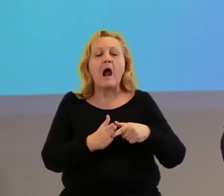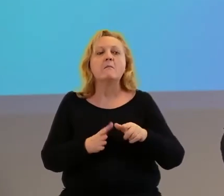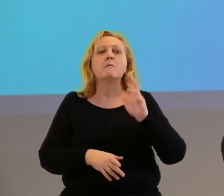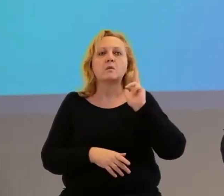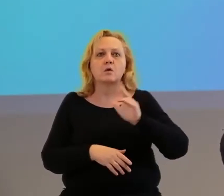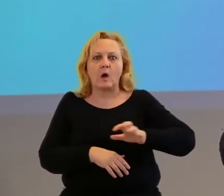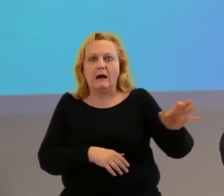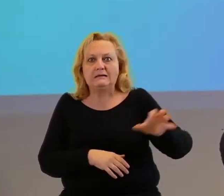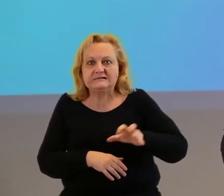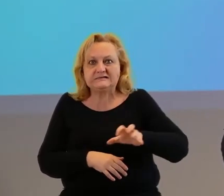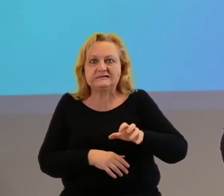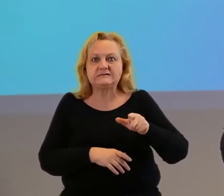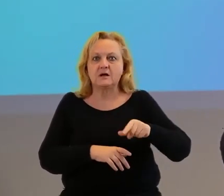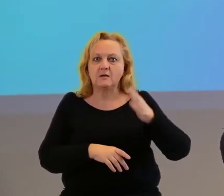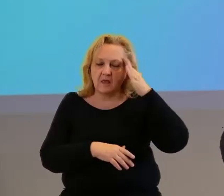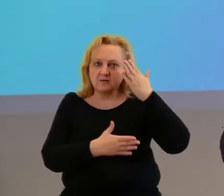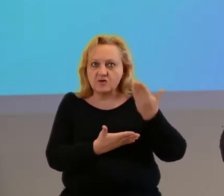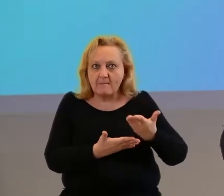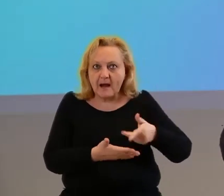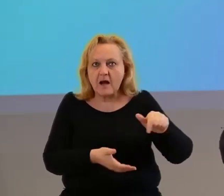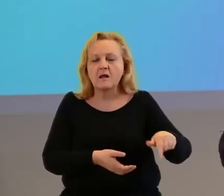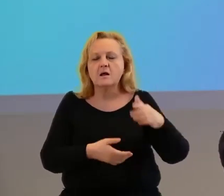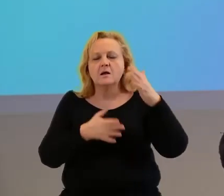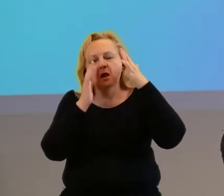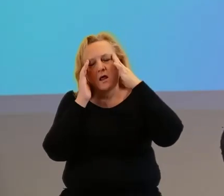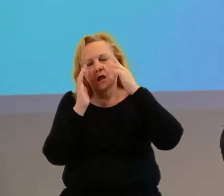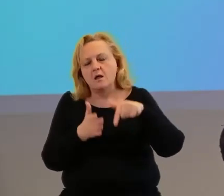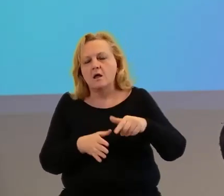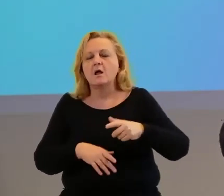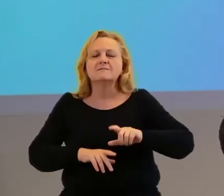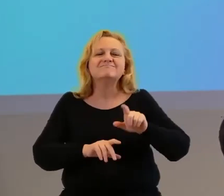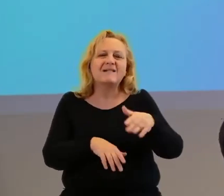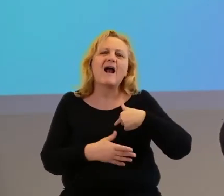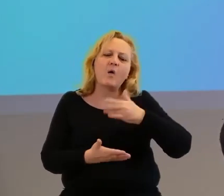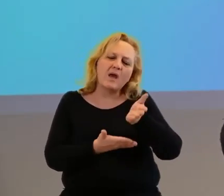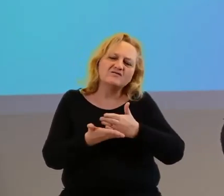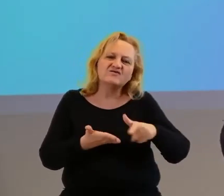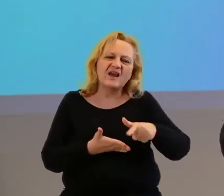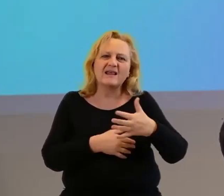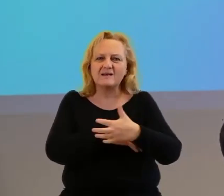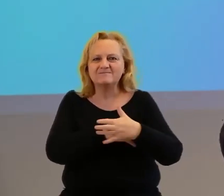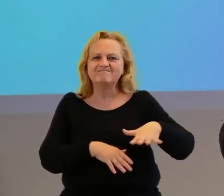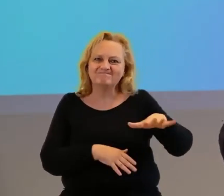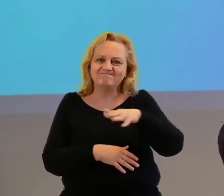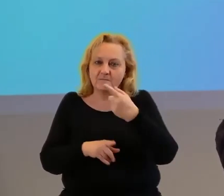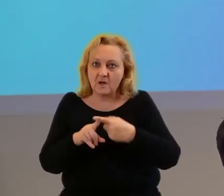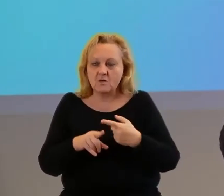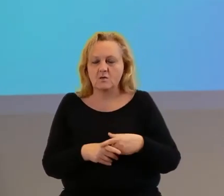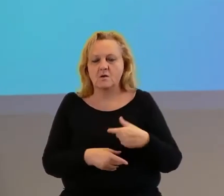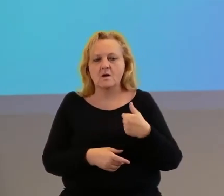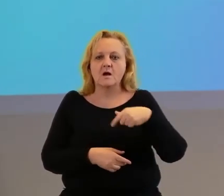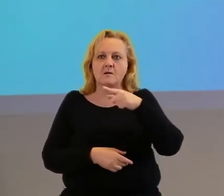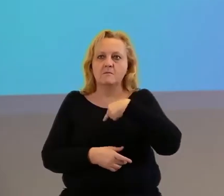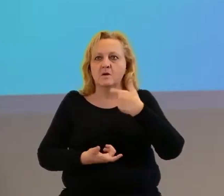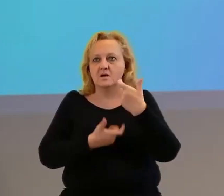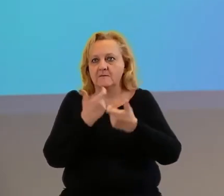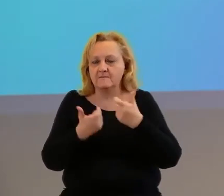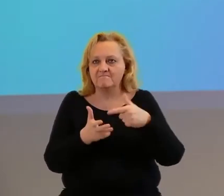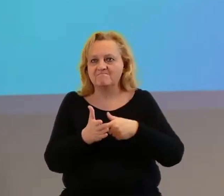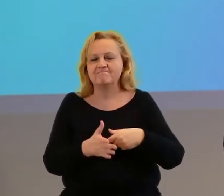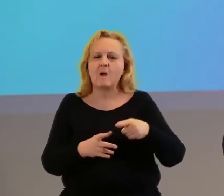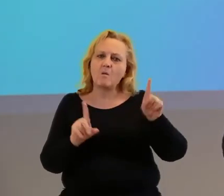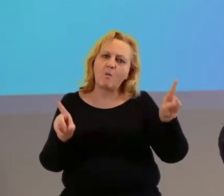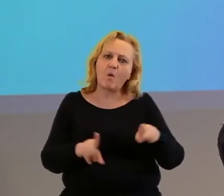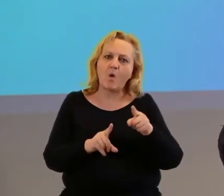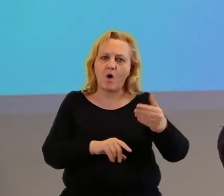dzielnicy Gliwic, która nie była zbyt rozwinięta. No więc postanowiliśmy zrobić właśnie ten koncert charytatywny